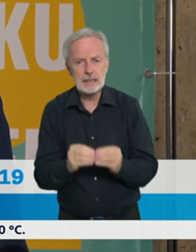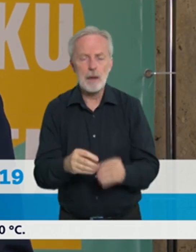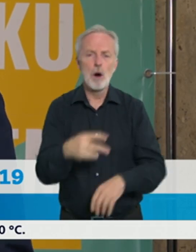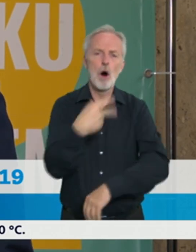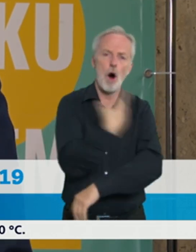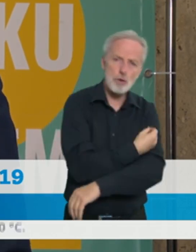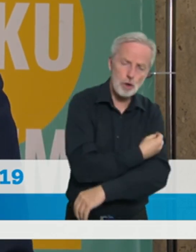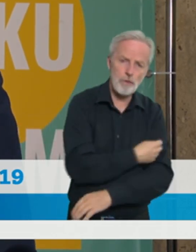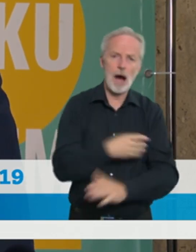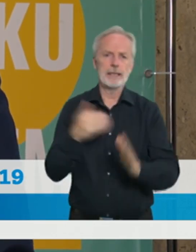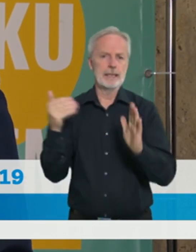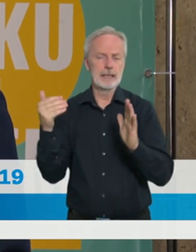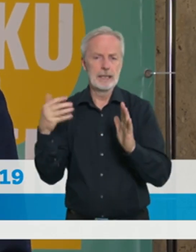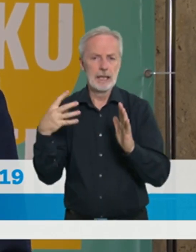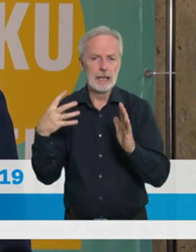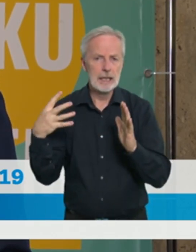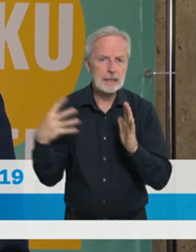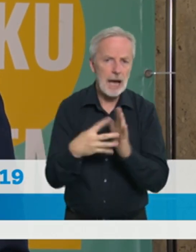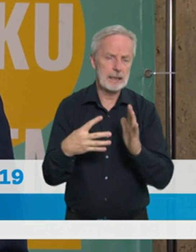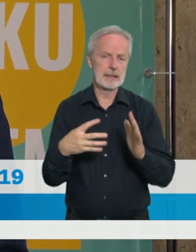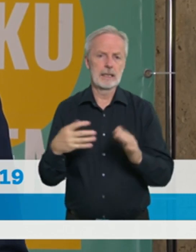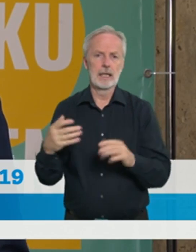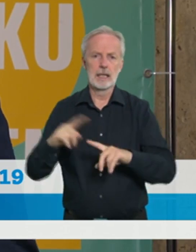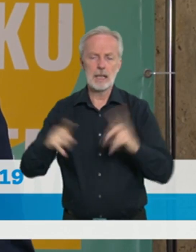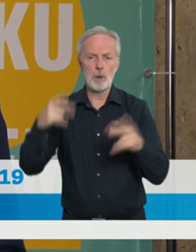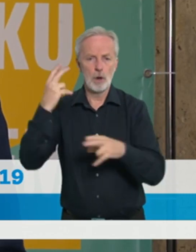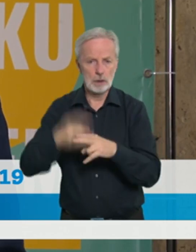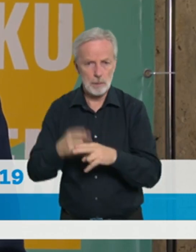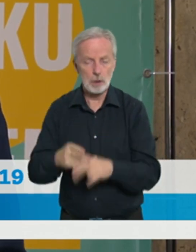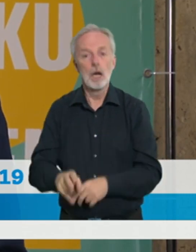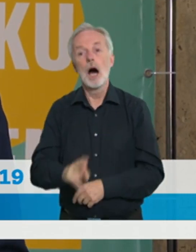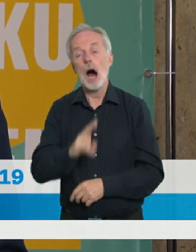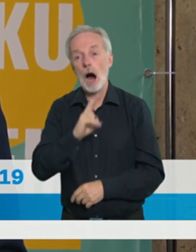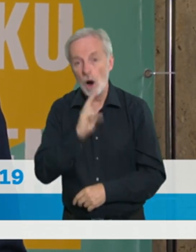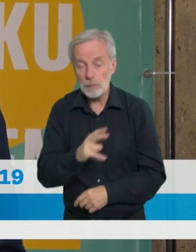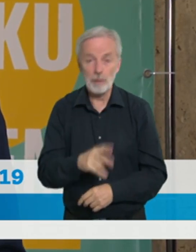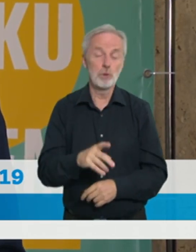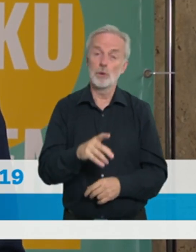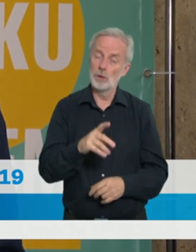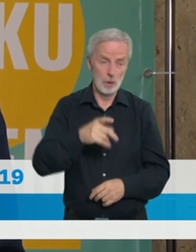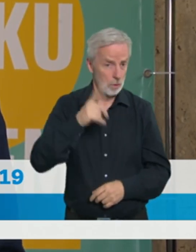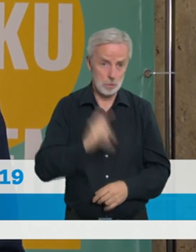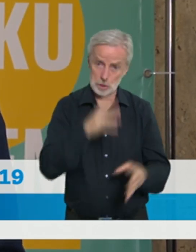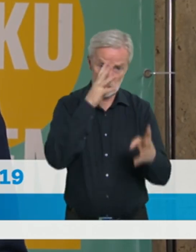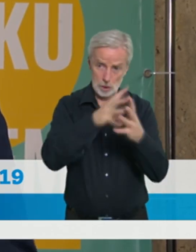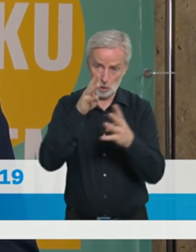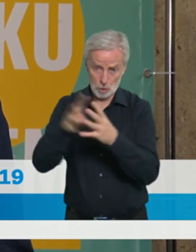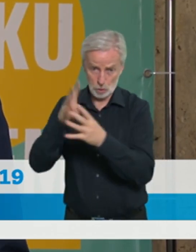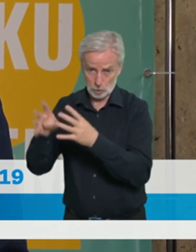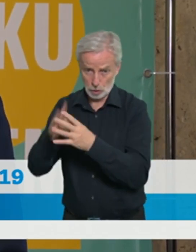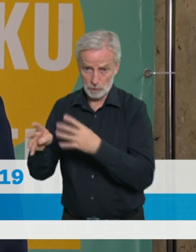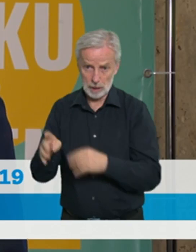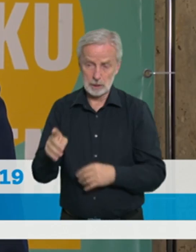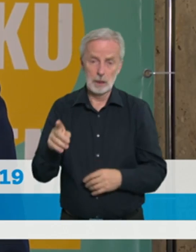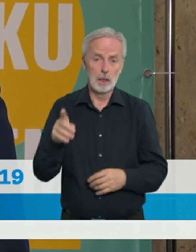dodržování, tedy kontroly vlastně prokazování těchto atributů. To